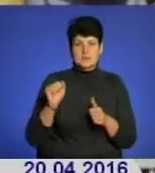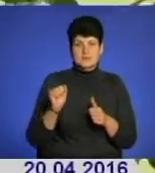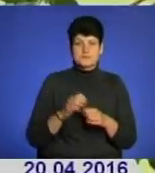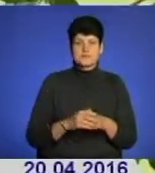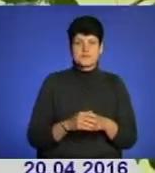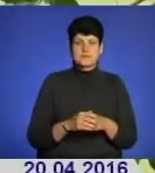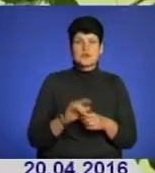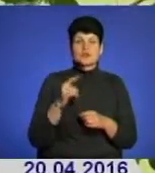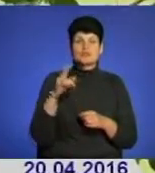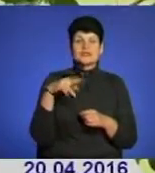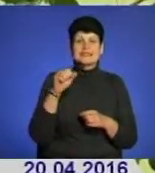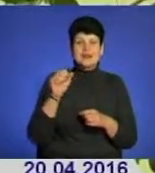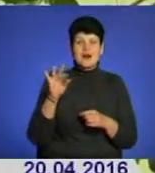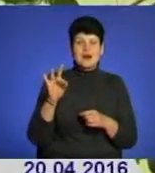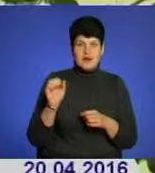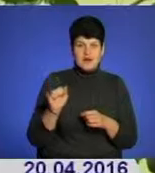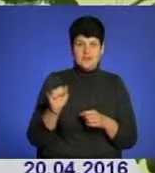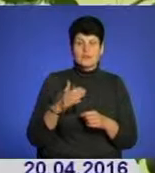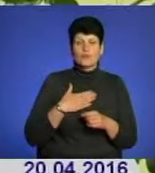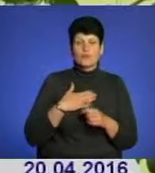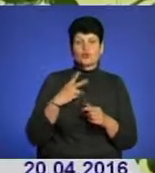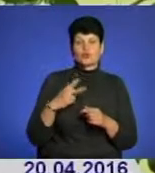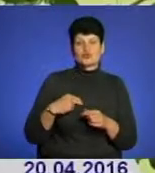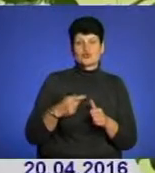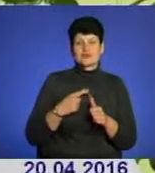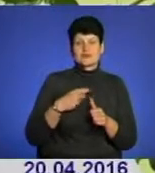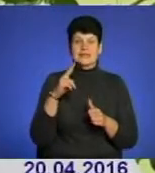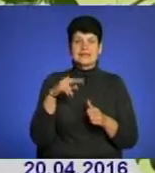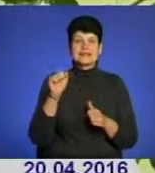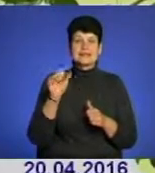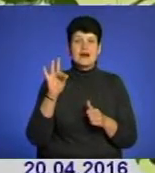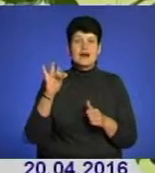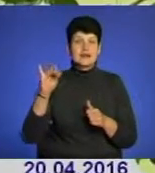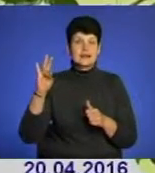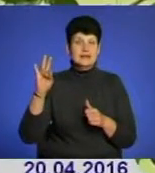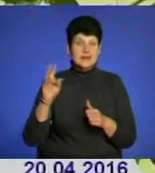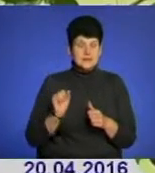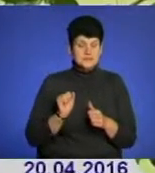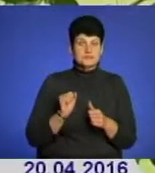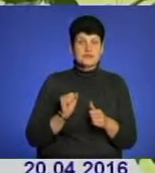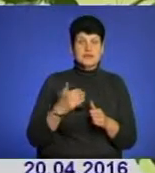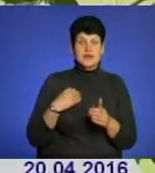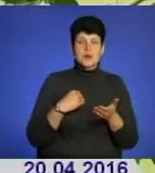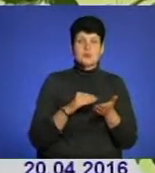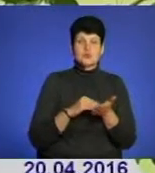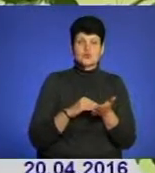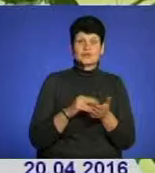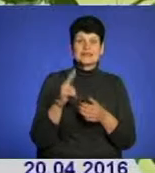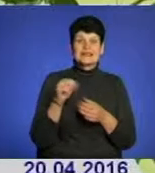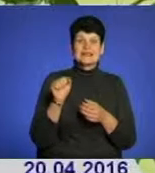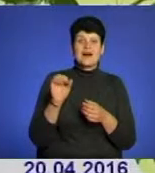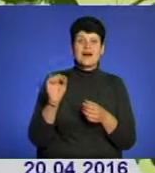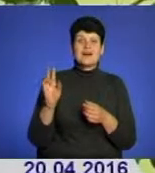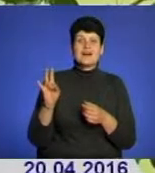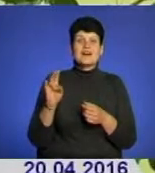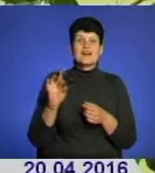Чому Дара? Тому що доньку мою звати Даринка, це вона мене піштовхнула до того, що я пишу. Даринкою вже в такому віці не